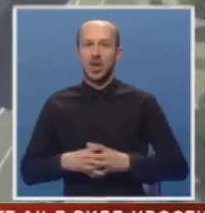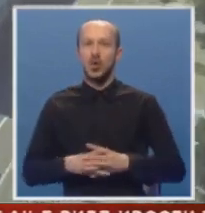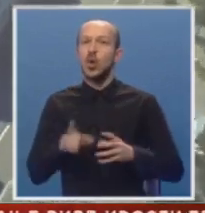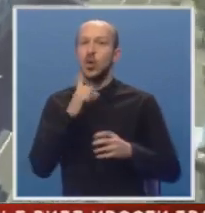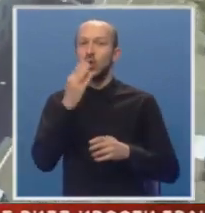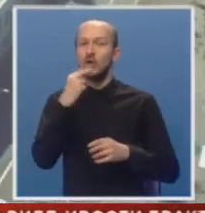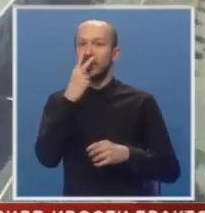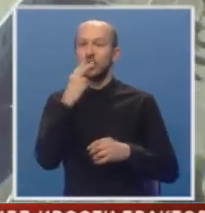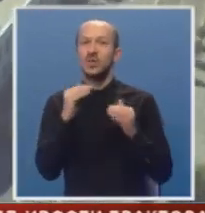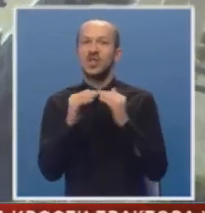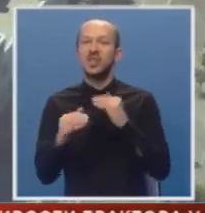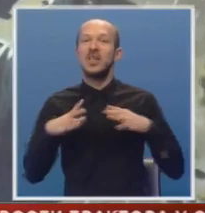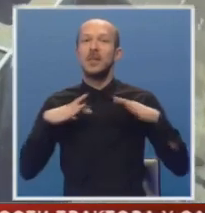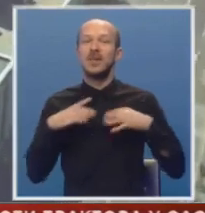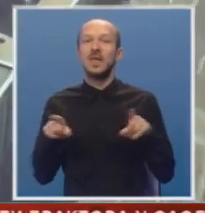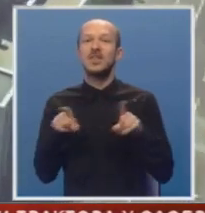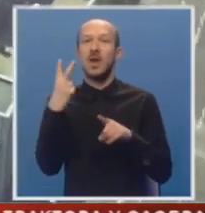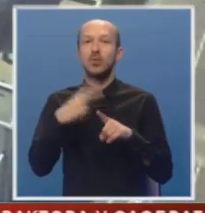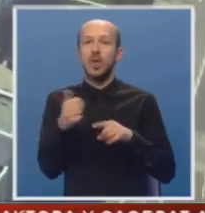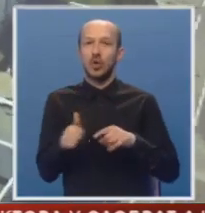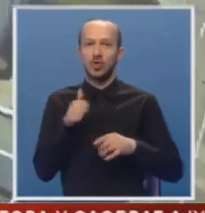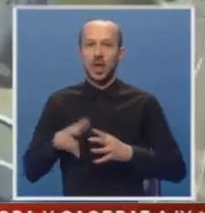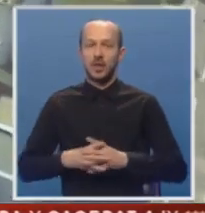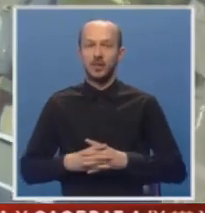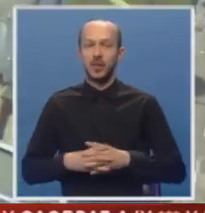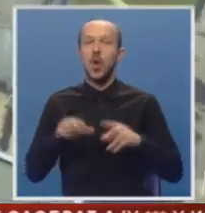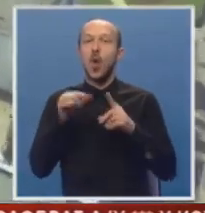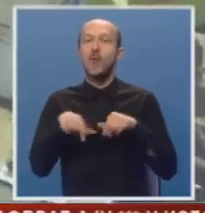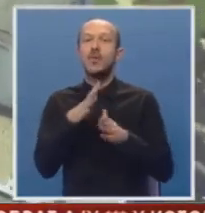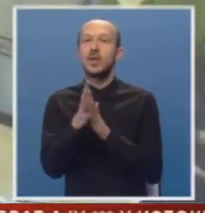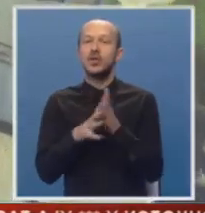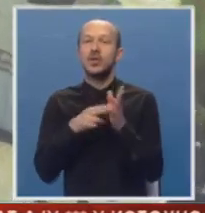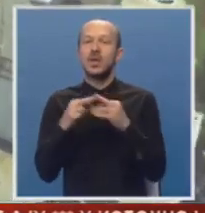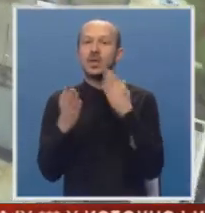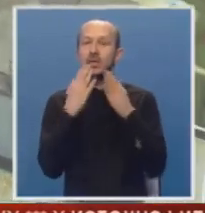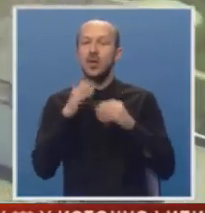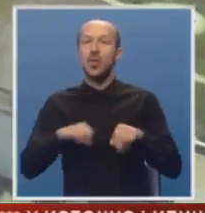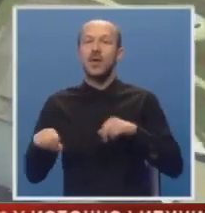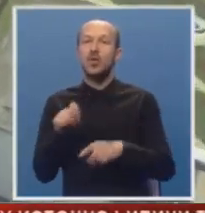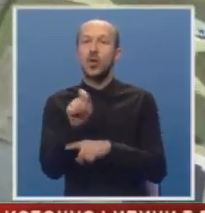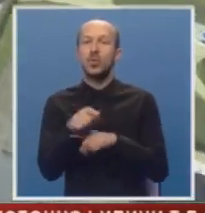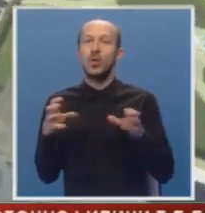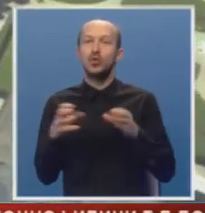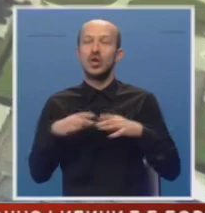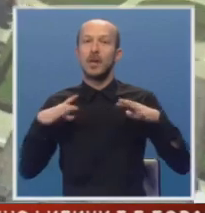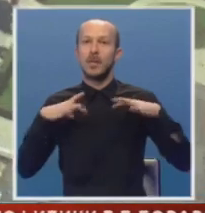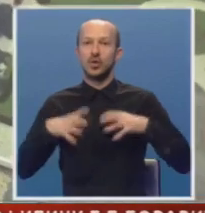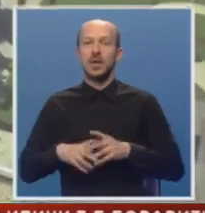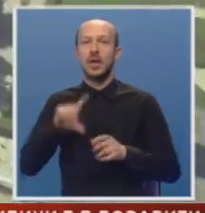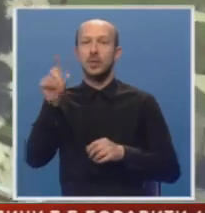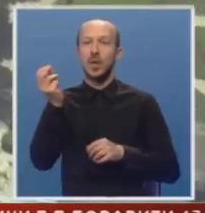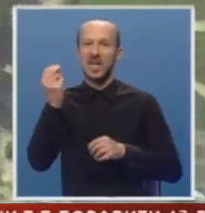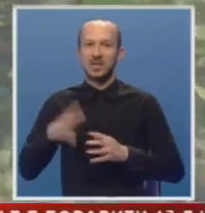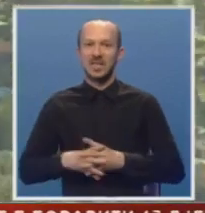koje će predviđati uslađivanje penzija dva puta godišnje. Ovome je razgovarano na sastanku Upravnog odbora Udruženja penzionera